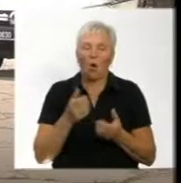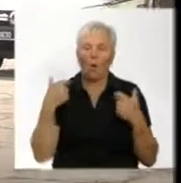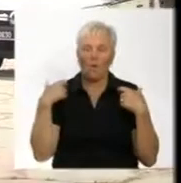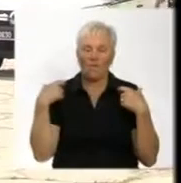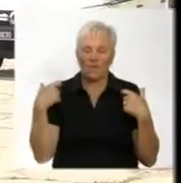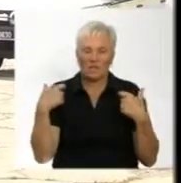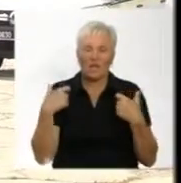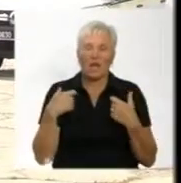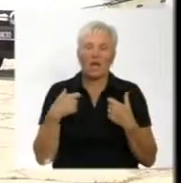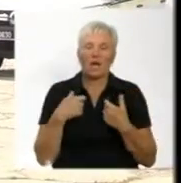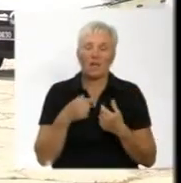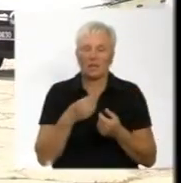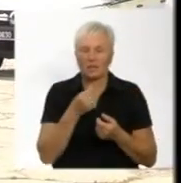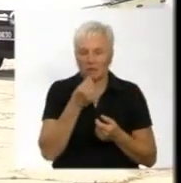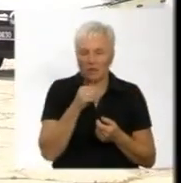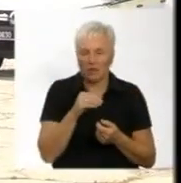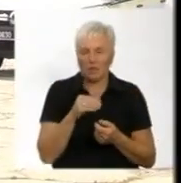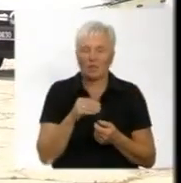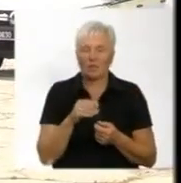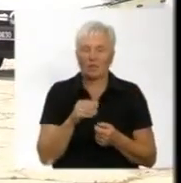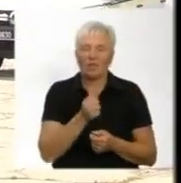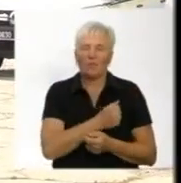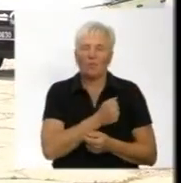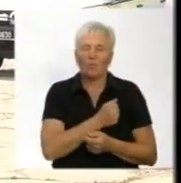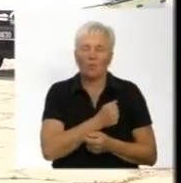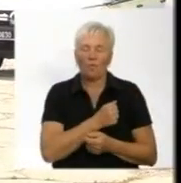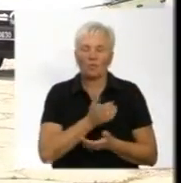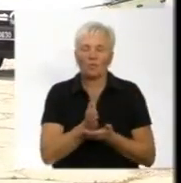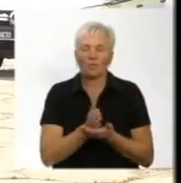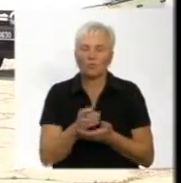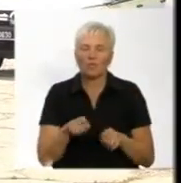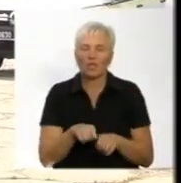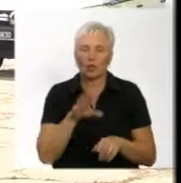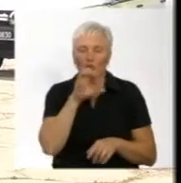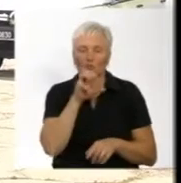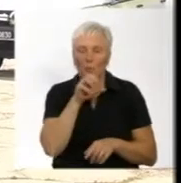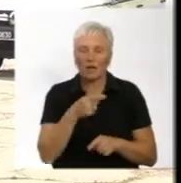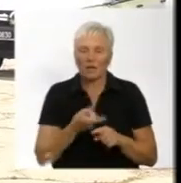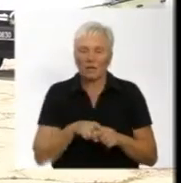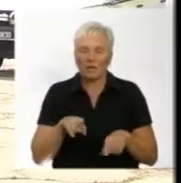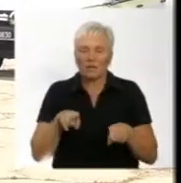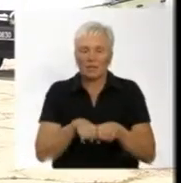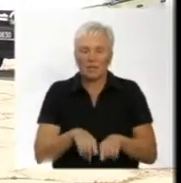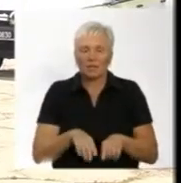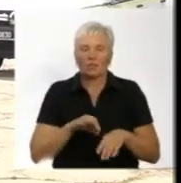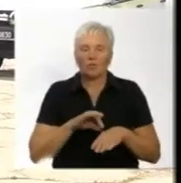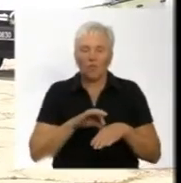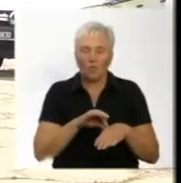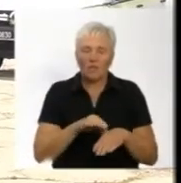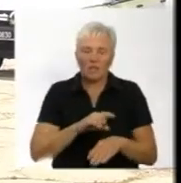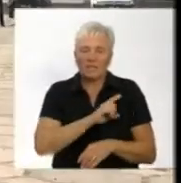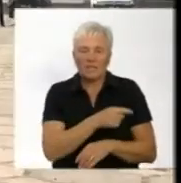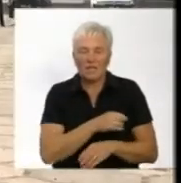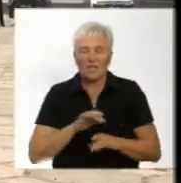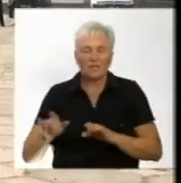військовослужбовці за контрактом, військовослужбовці строкової служби, також службові собаки, які теж входять в сили і